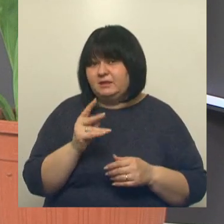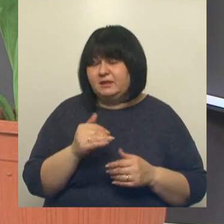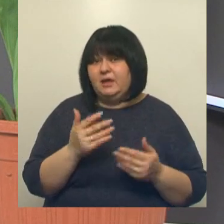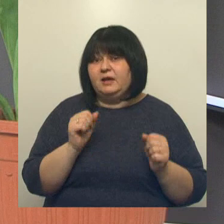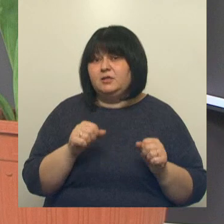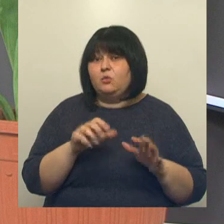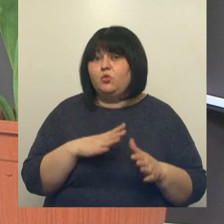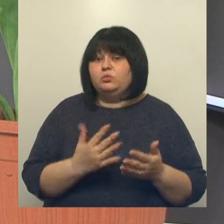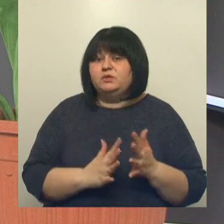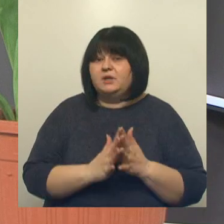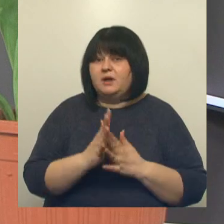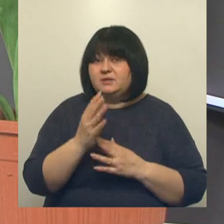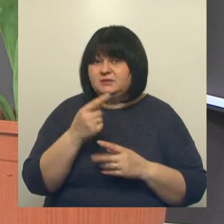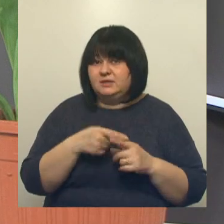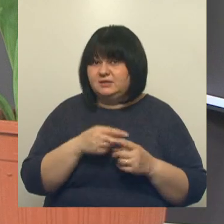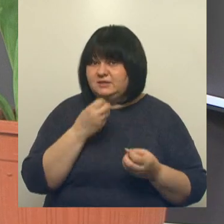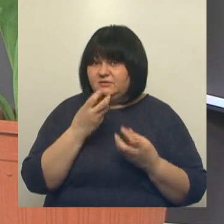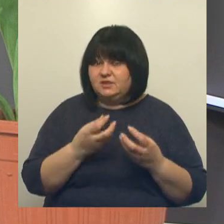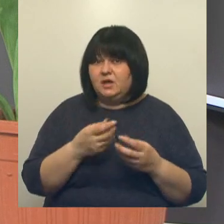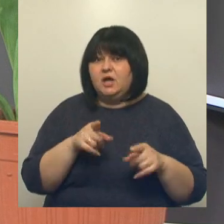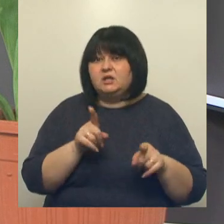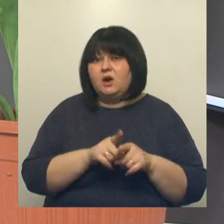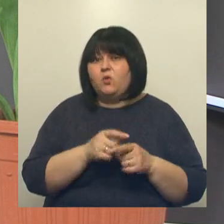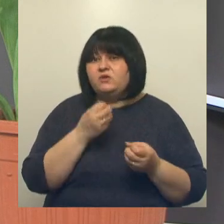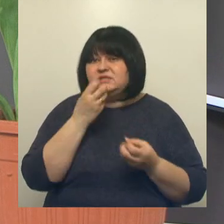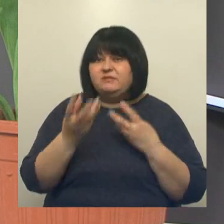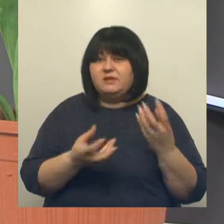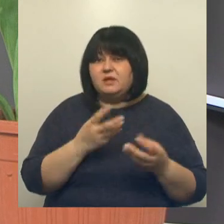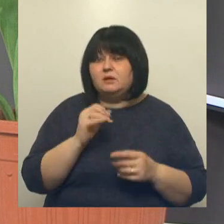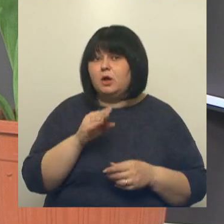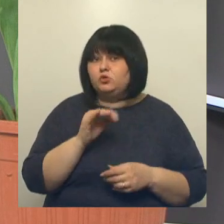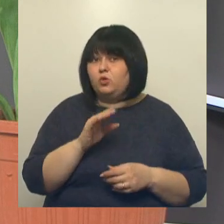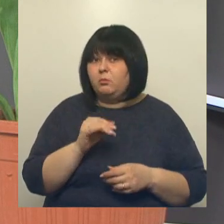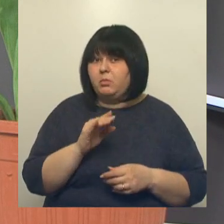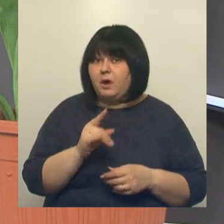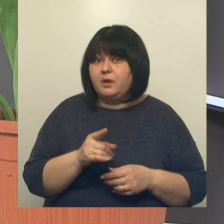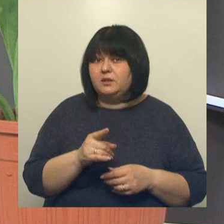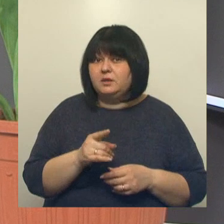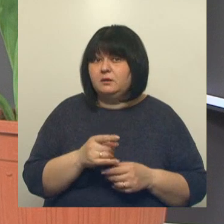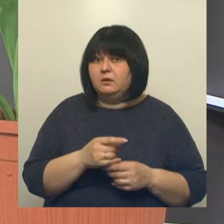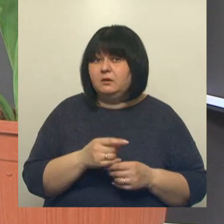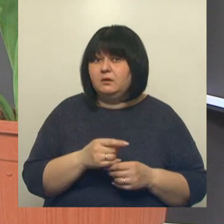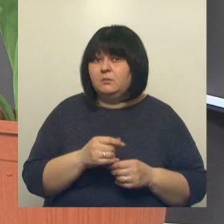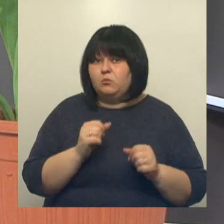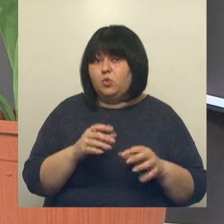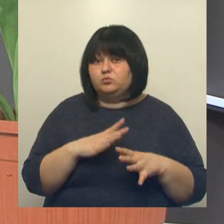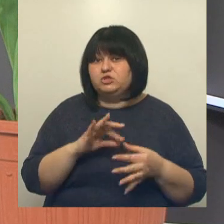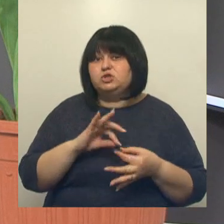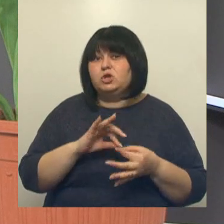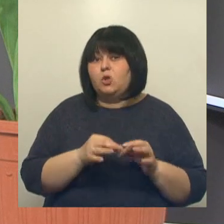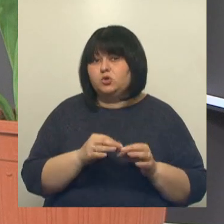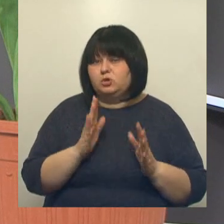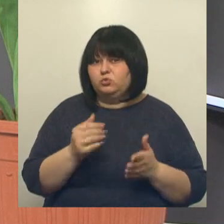гиацинты. Такого, наверное, цветения, как тюльпаны, может быть, сложно будет